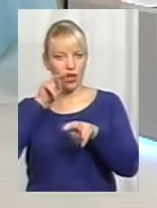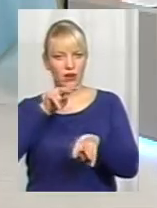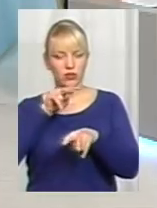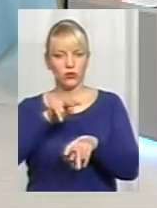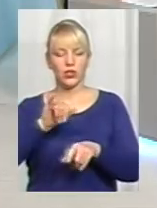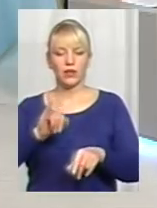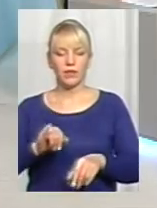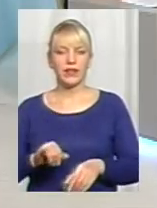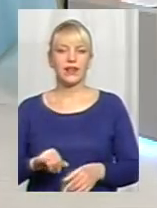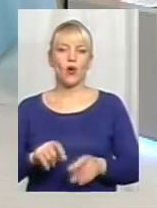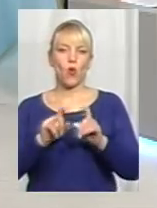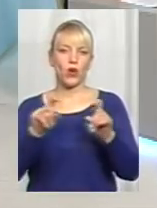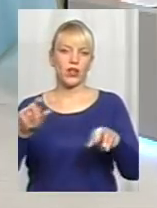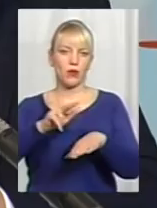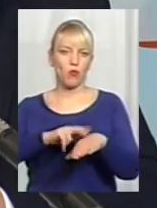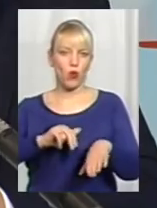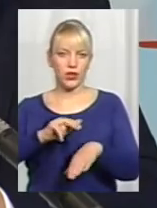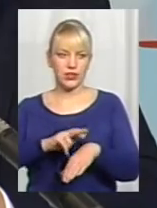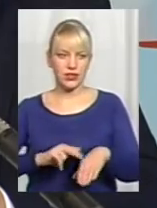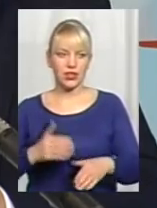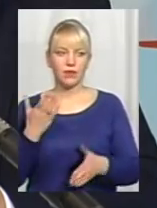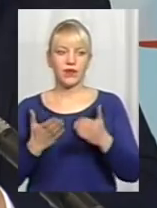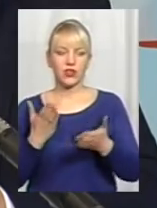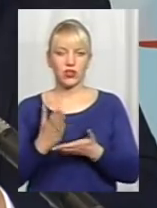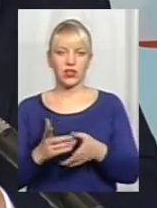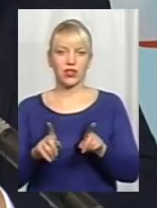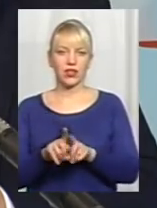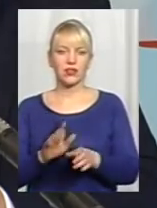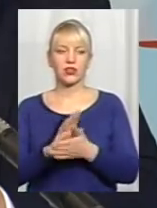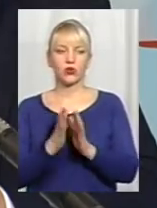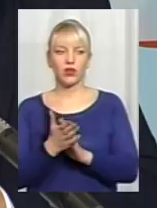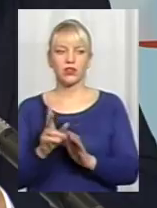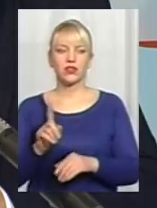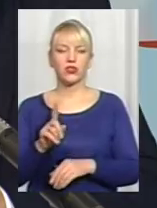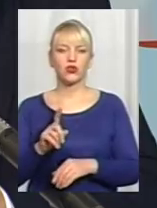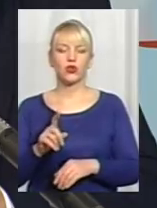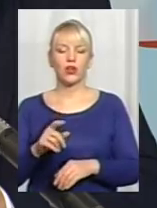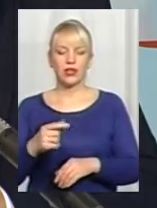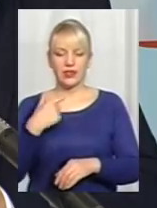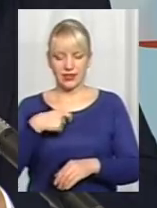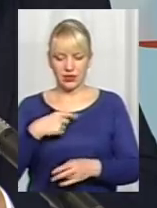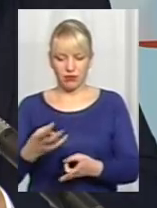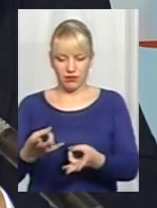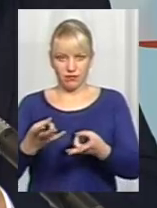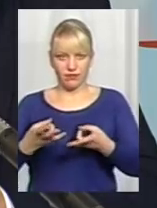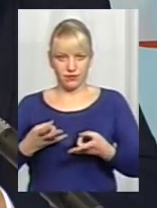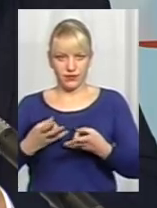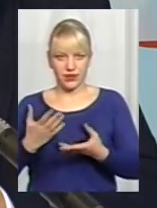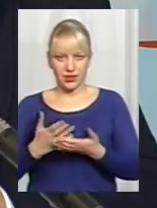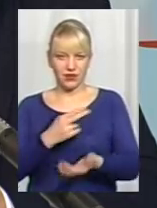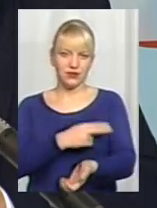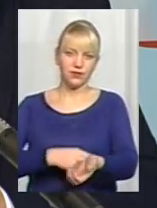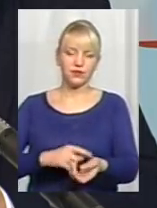відповідно органи поліції. Якщо є така ситуація, що засуджені на ній собі членушкодження, скажімо так,